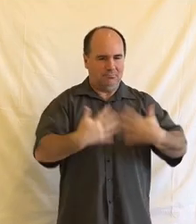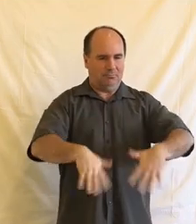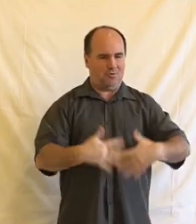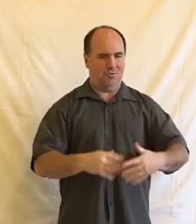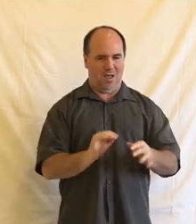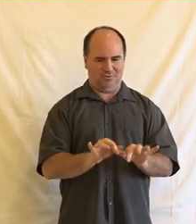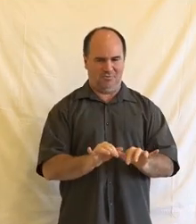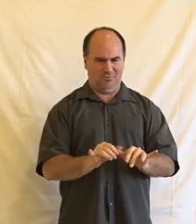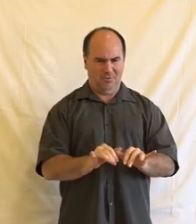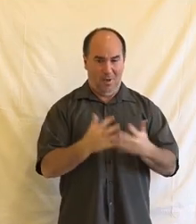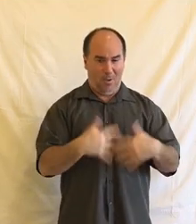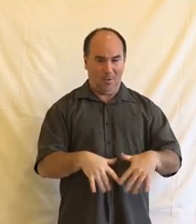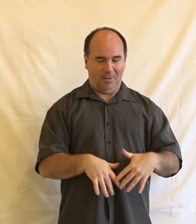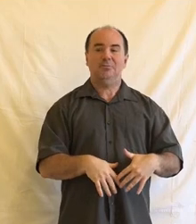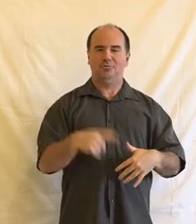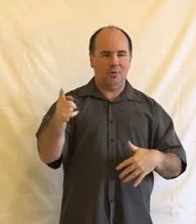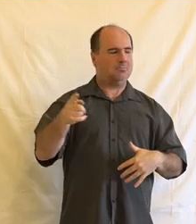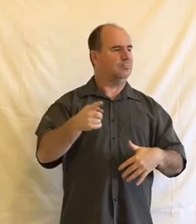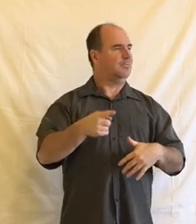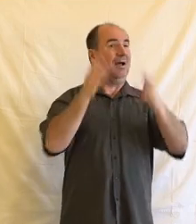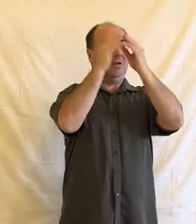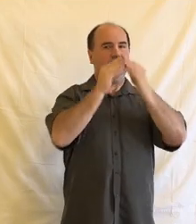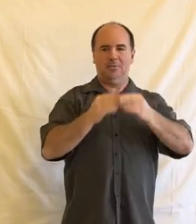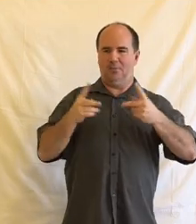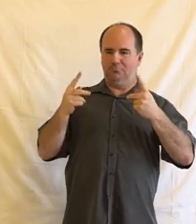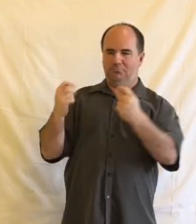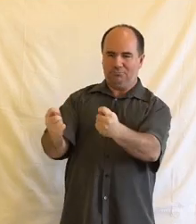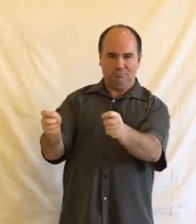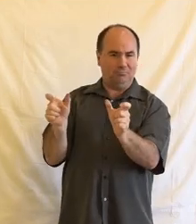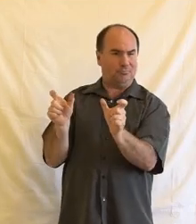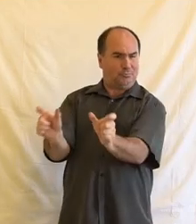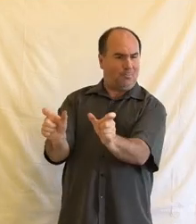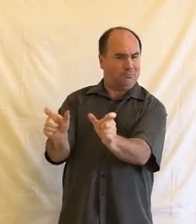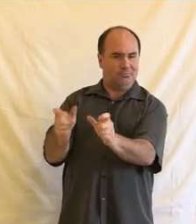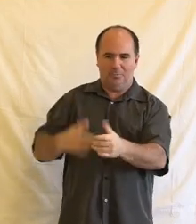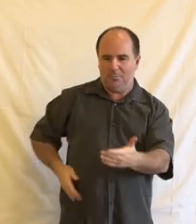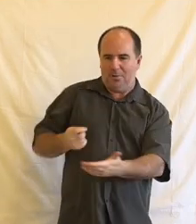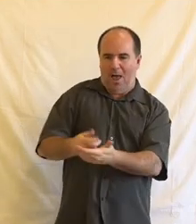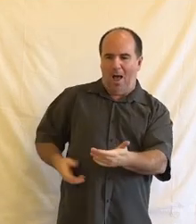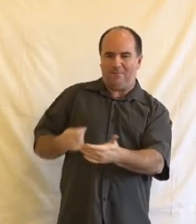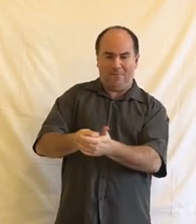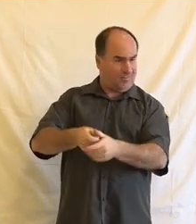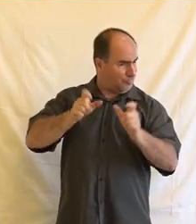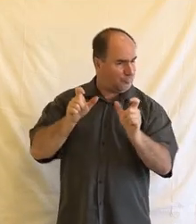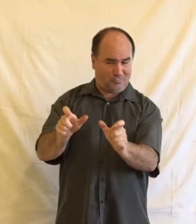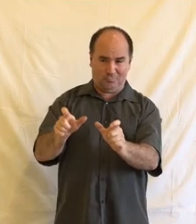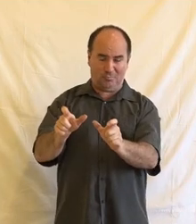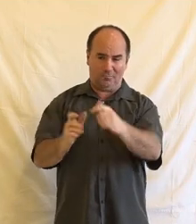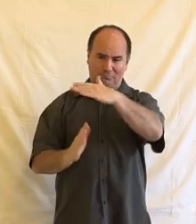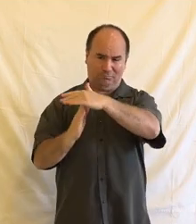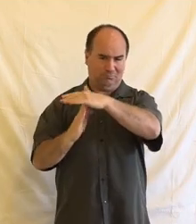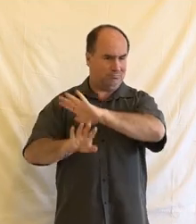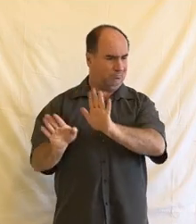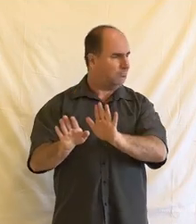vlastně ty dávky pozastaveny, takže v určitém období a ne úplně krátkém, byly to buď dlouhé měsíci nebo často i roky,